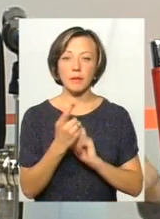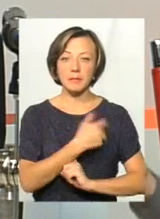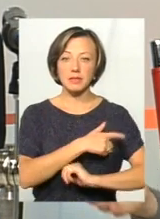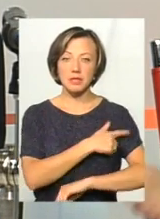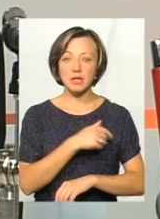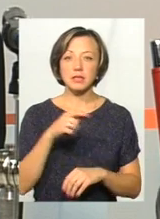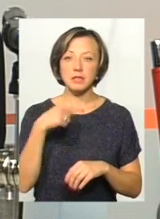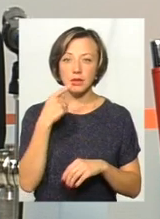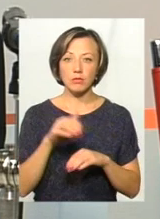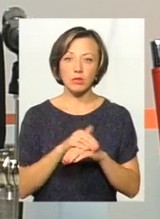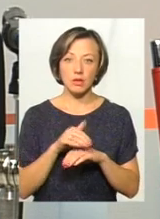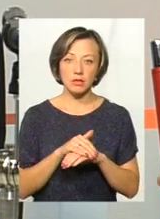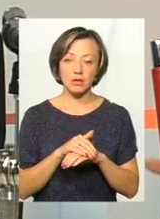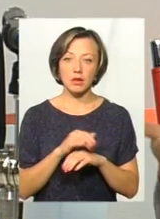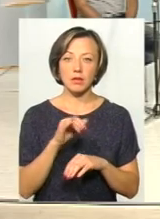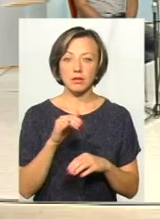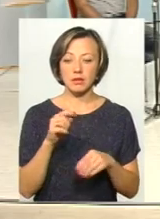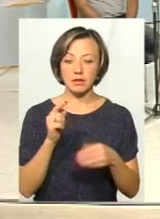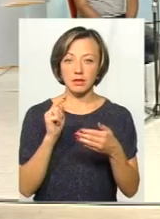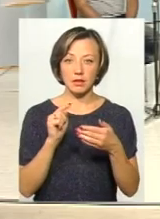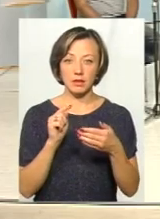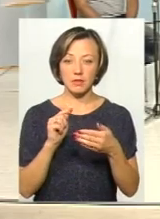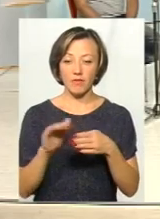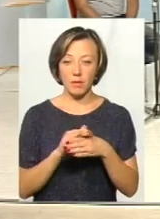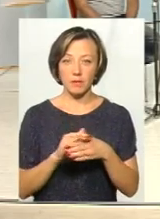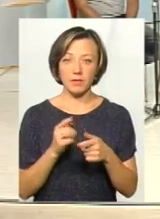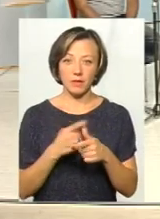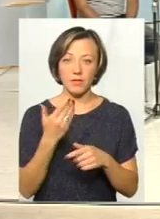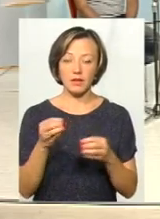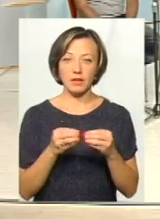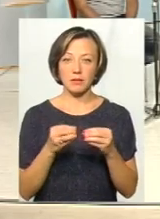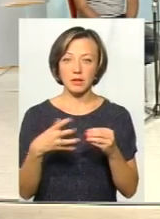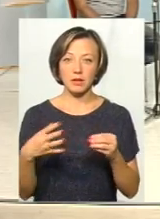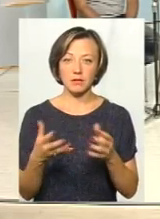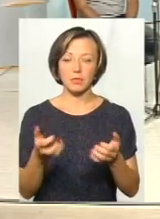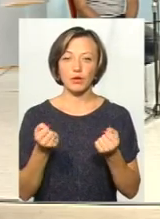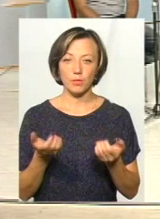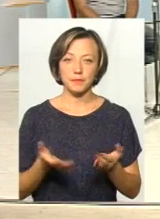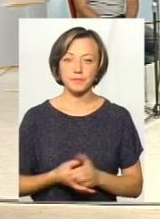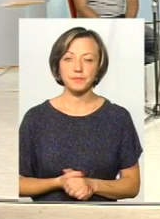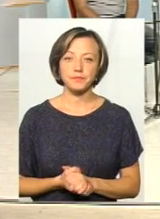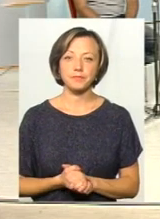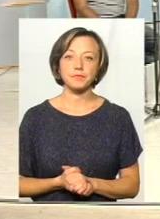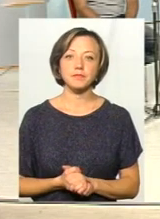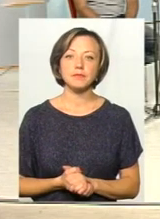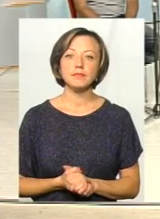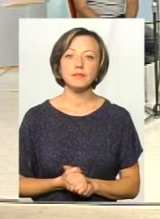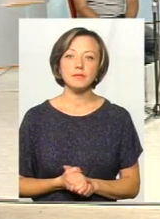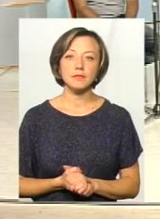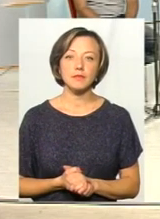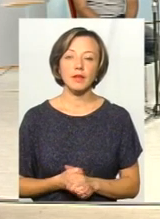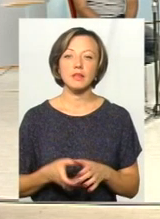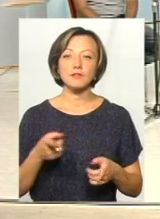і сказала, що будь ласка, Іван Іванович, у вас на 10-15 прийом. Звичайно,